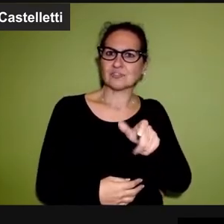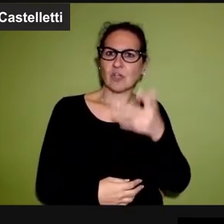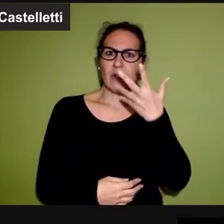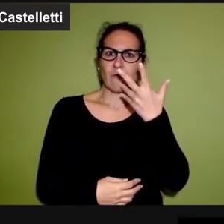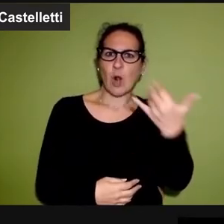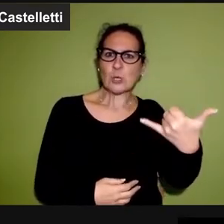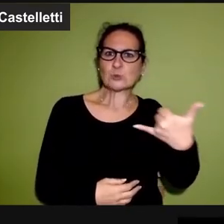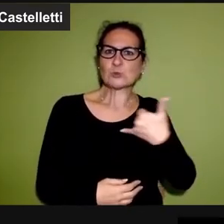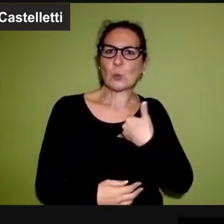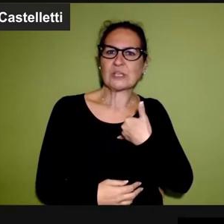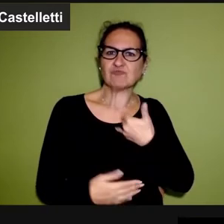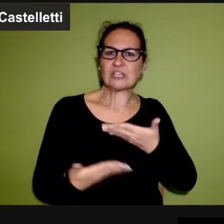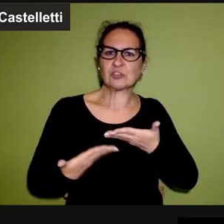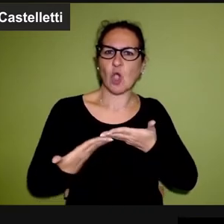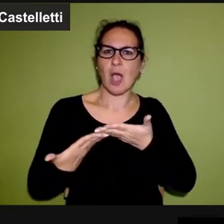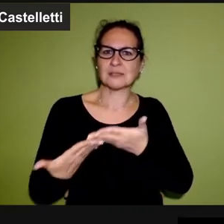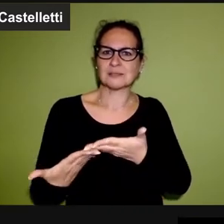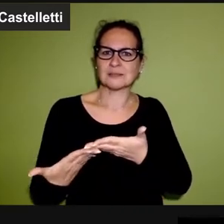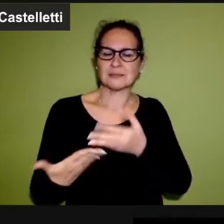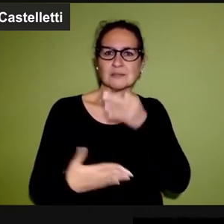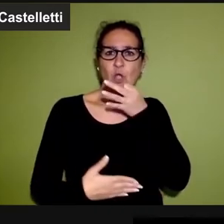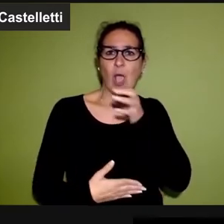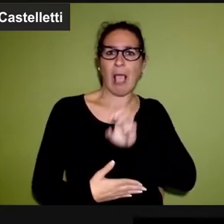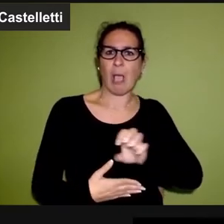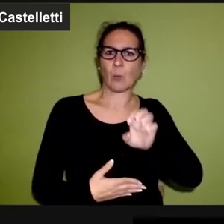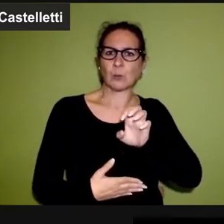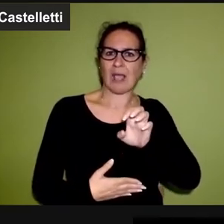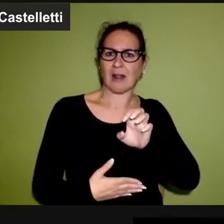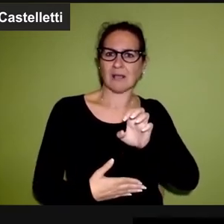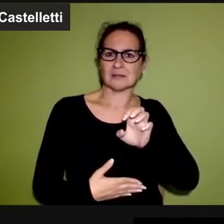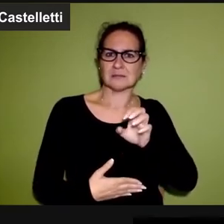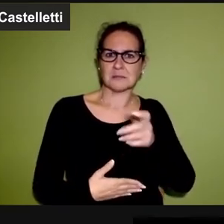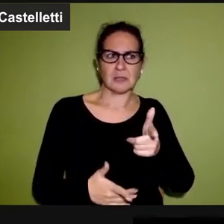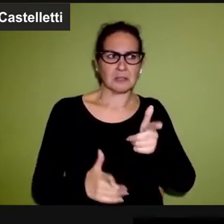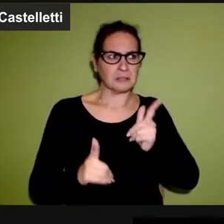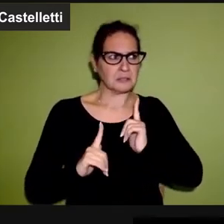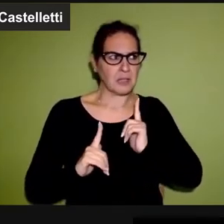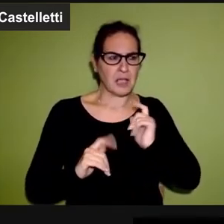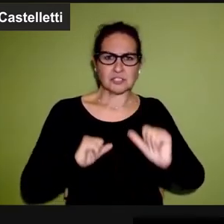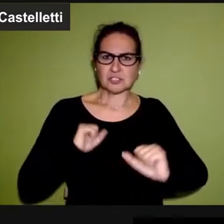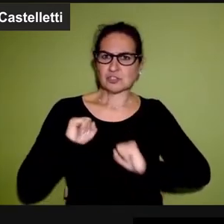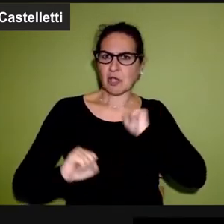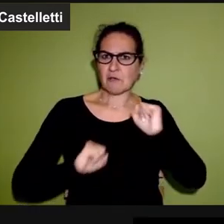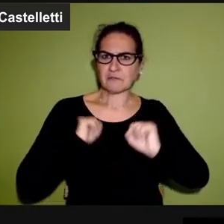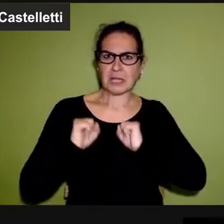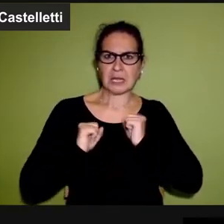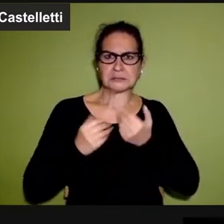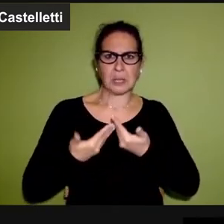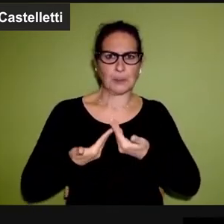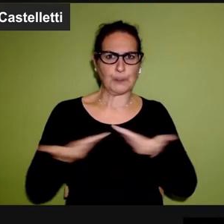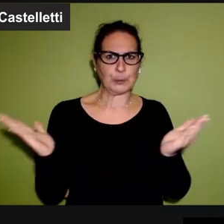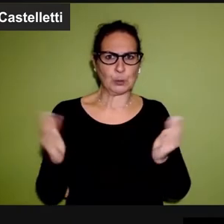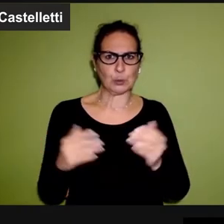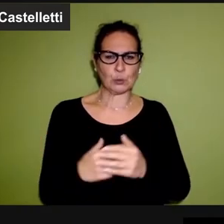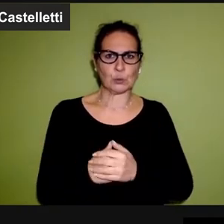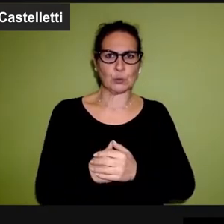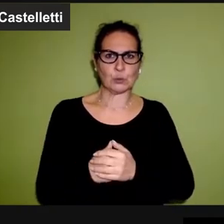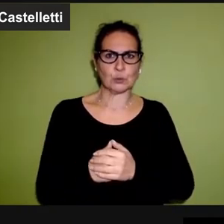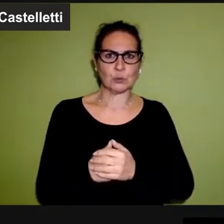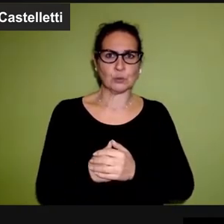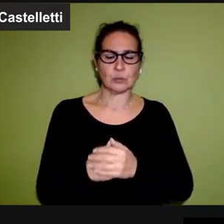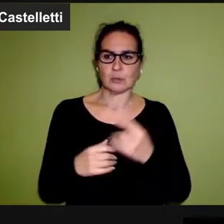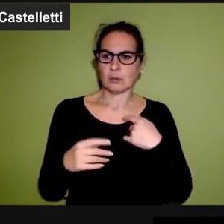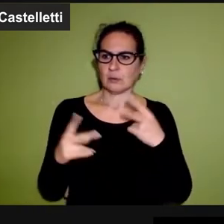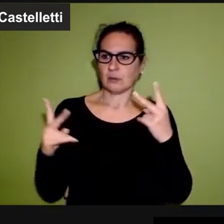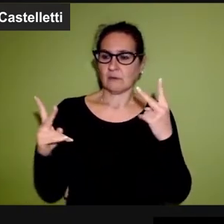chiede l'eutanasia o il suicidio assistito? Che la sua tortura venga meno. Ecco, quello che